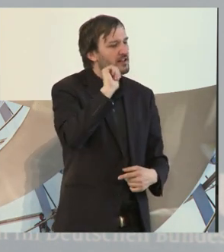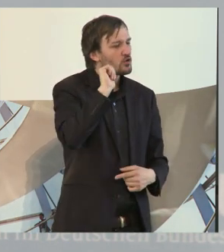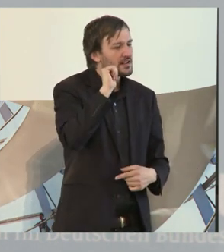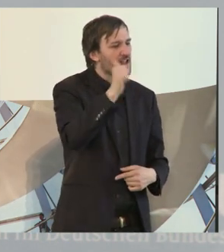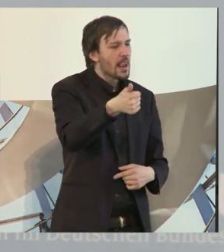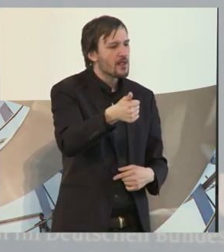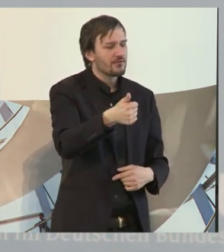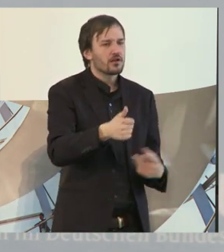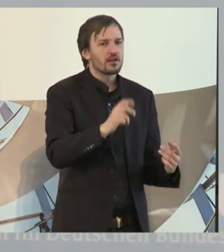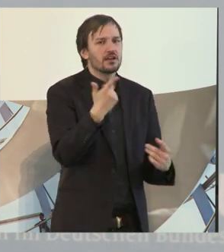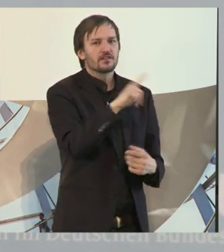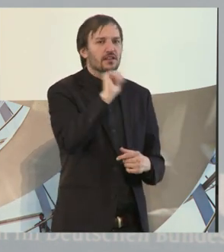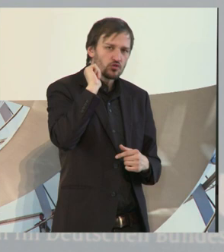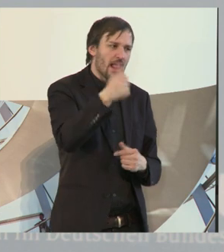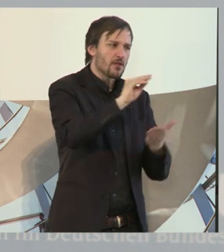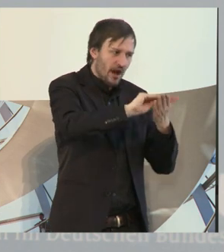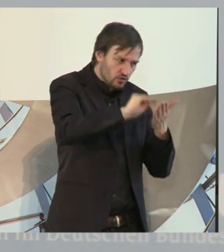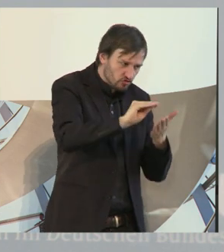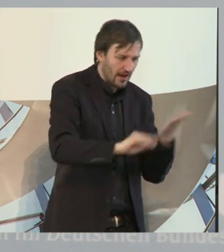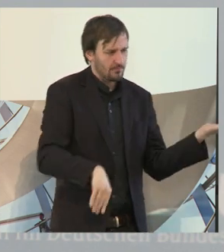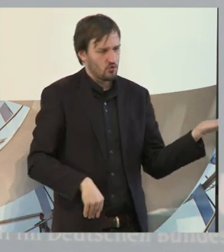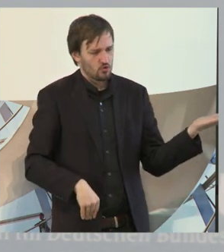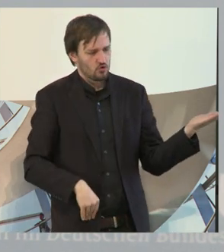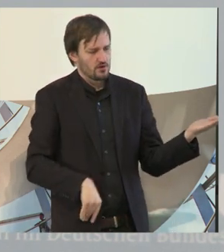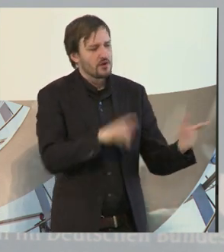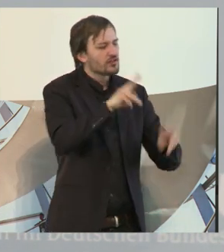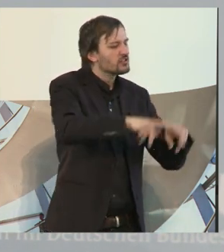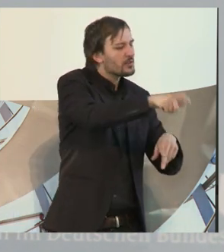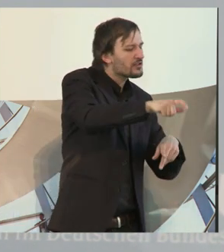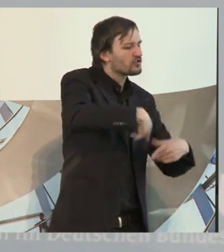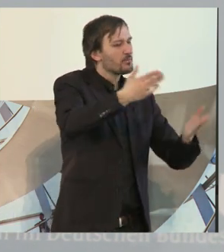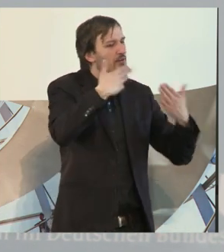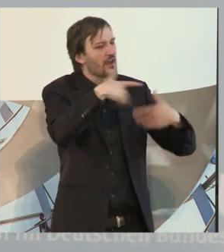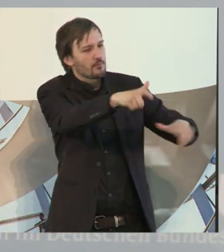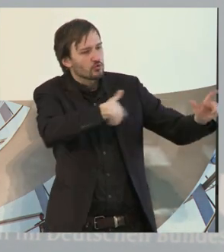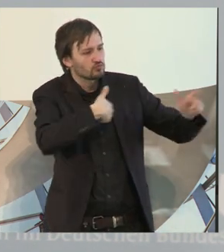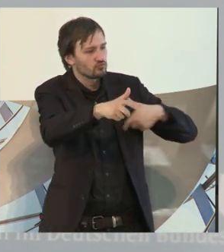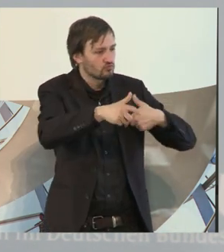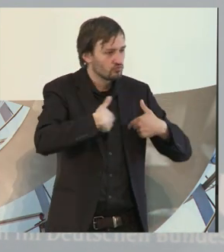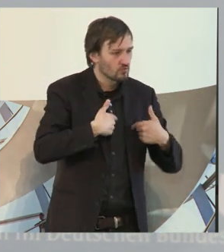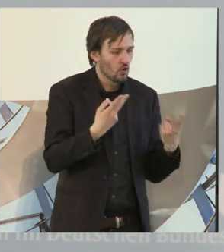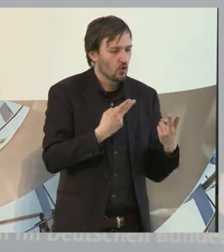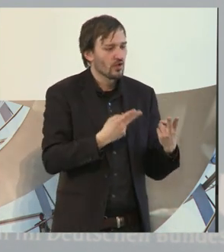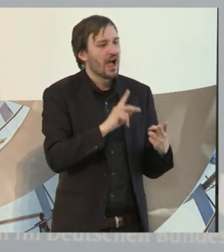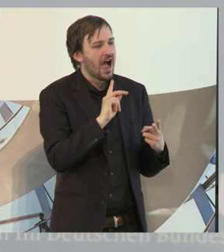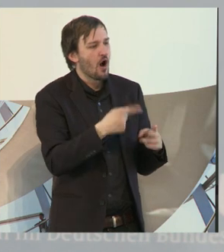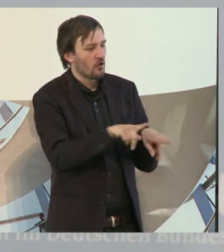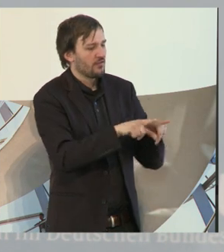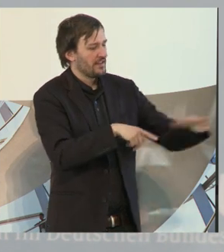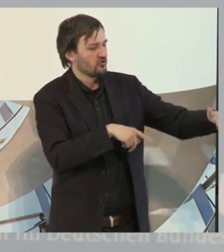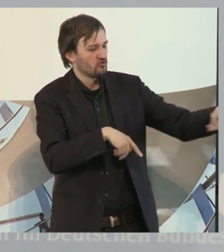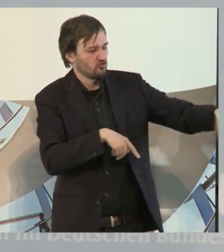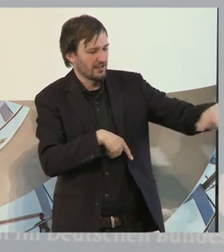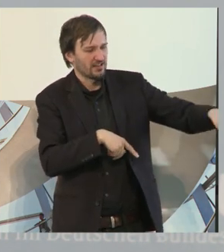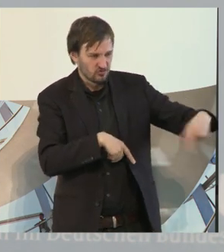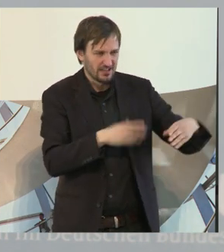ersten drei Plätze, die wir hatten, die Leute, die sich darauf beworben haben oder wenn man ehrlich ist, auch in der Werkstatt auch ein bisschen dahin geschoben worden sind, weil